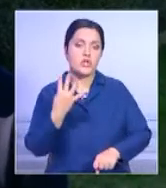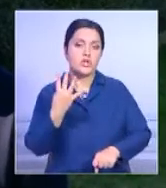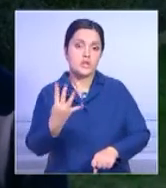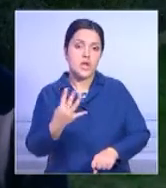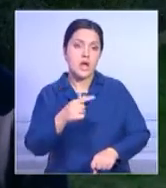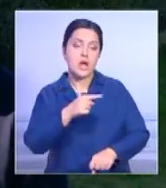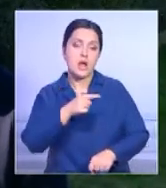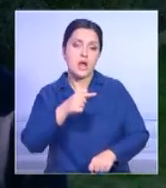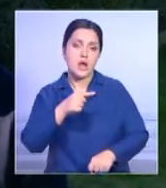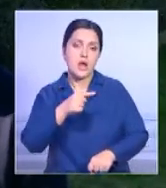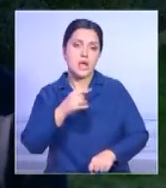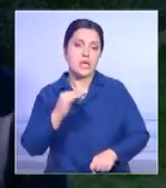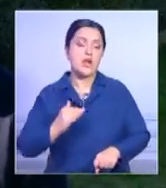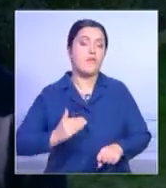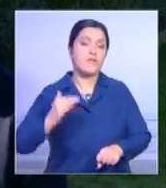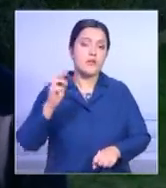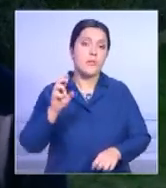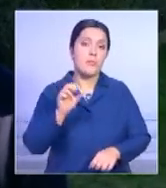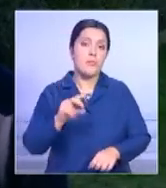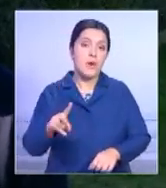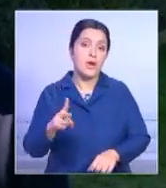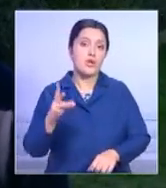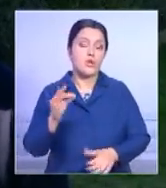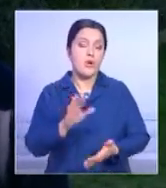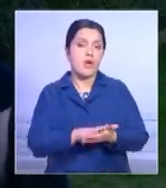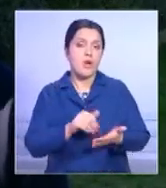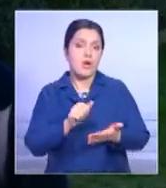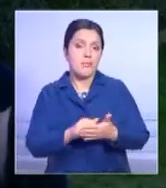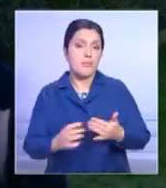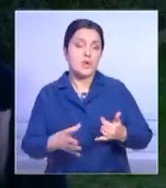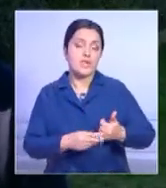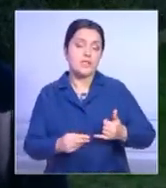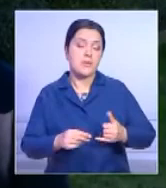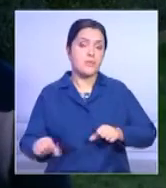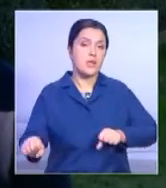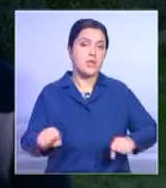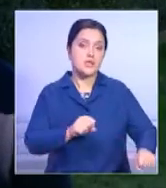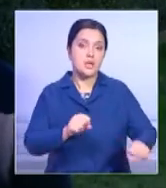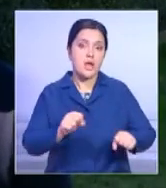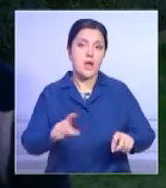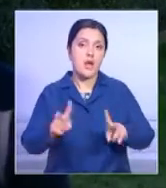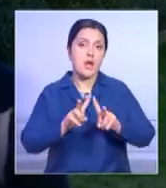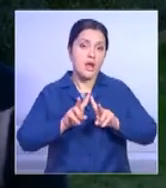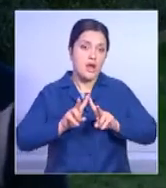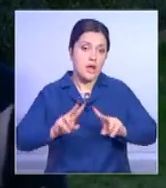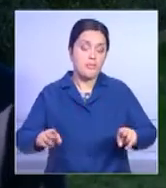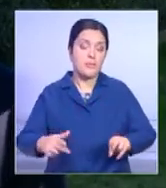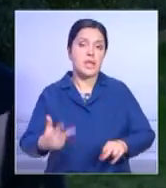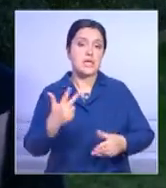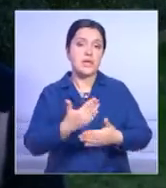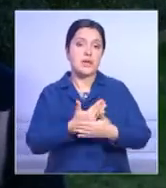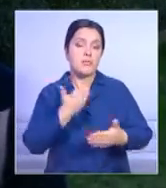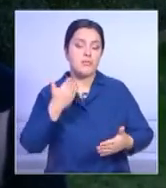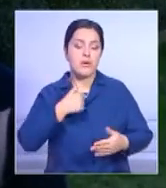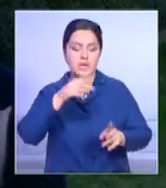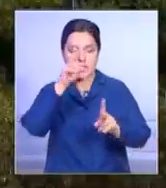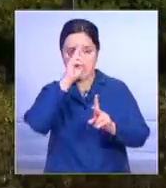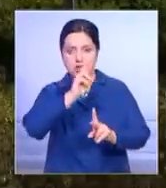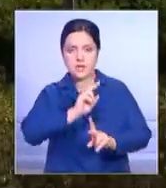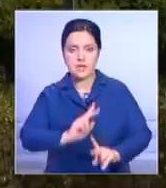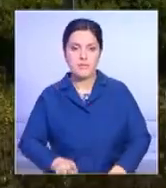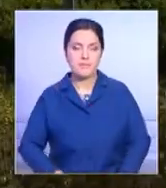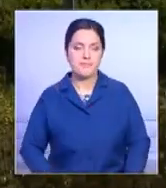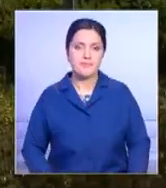и даже чуть выше. Но ждать ли новых разрушительных землетрясений по силе, сравнимых с тремя предыдущими, мы не можем знать.